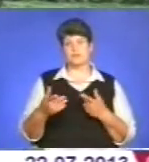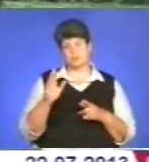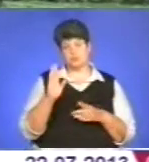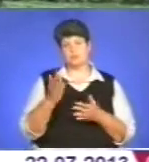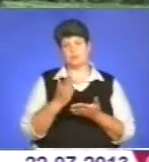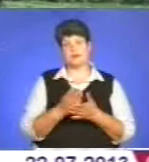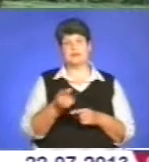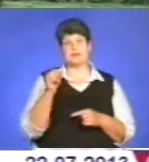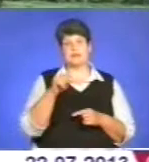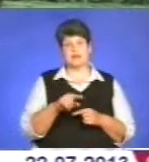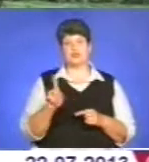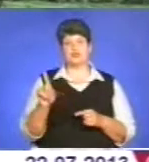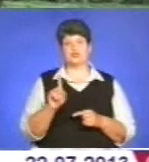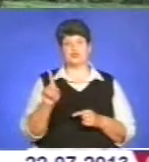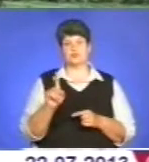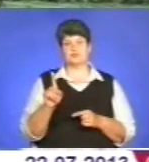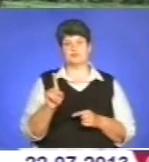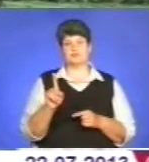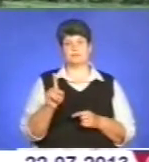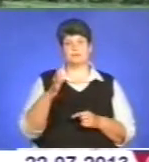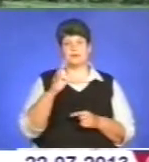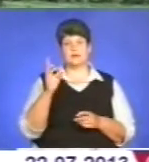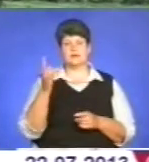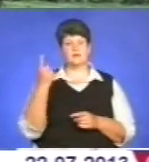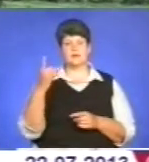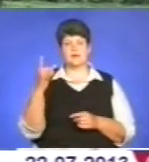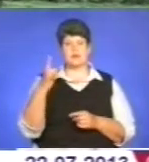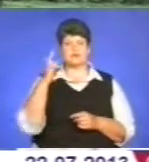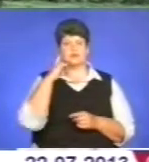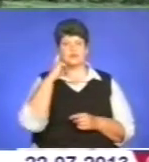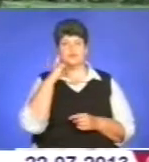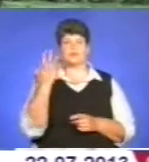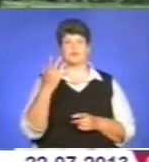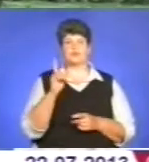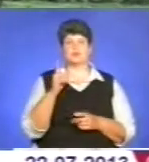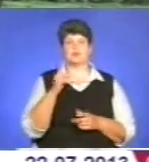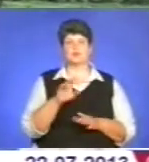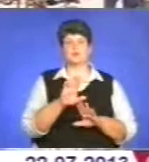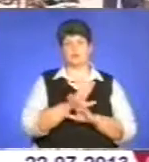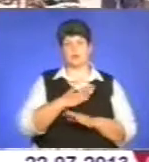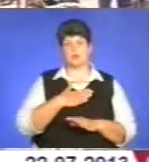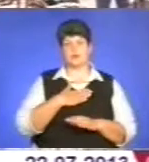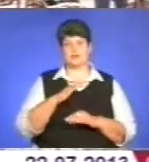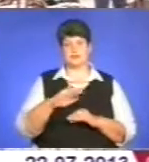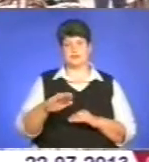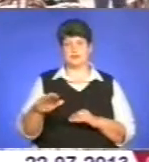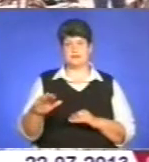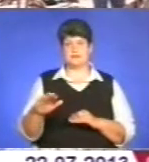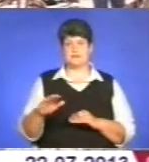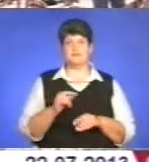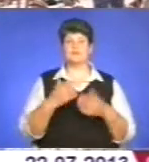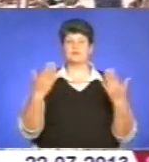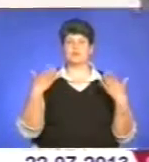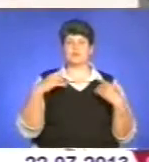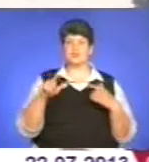оце, що і не раз ми чуємо і по радію, і по телебаченню, що гинуть наші діти. Відпочиваючі стверджують,